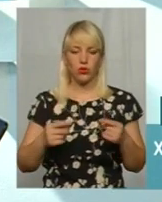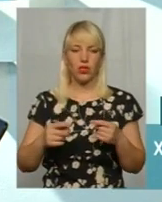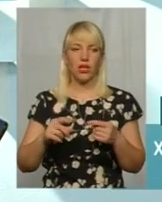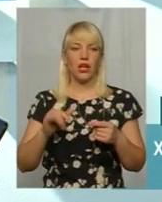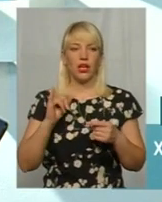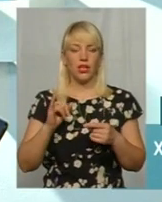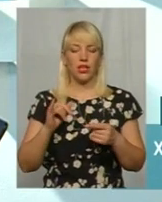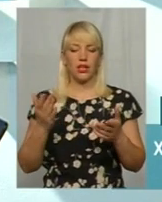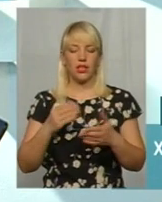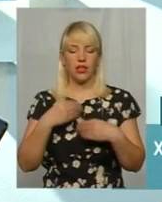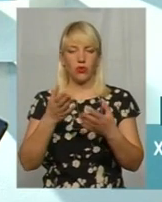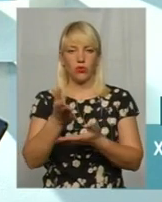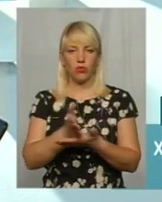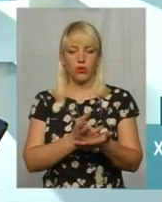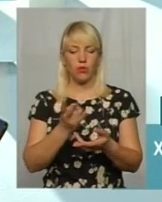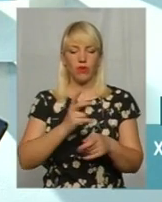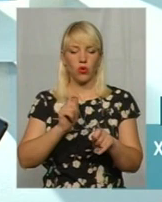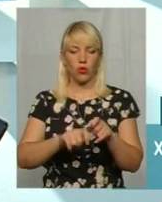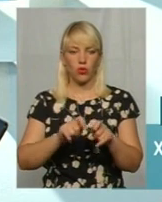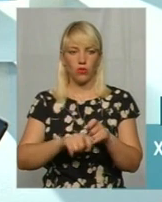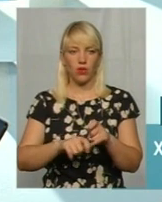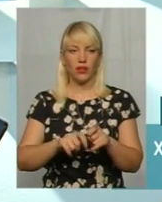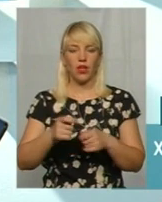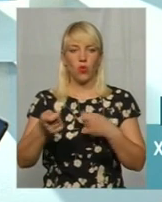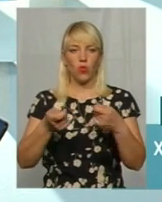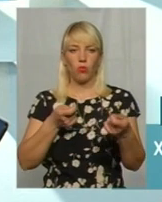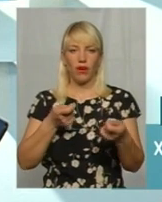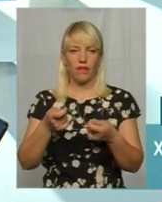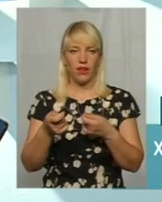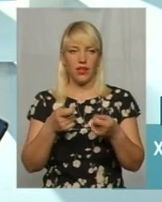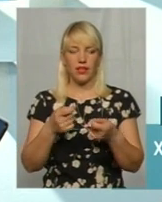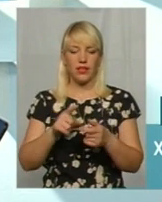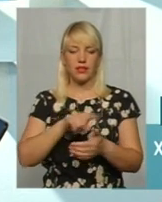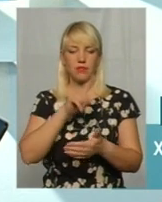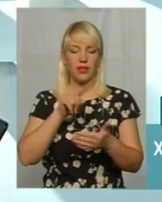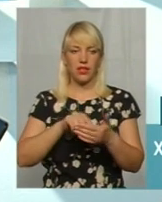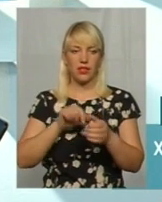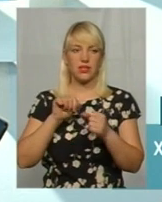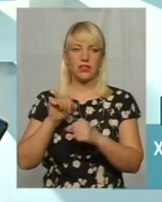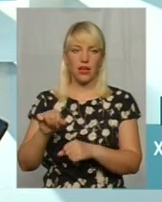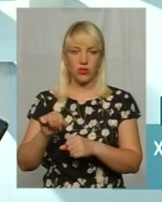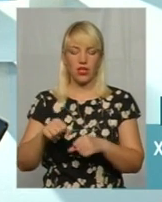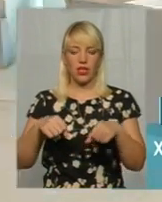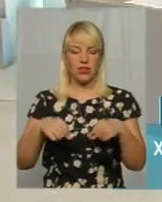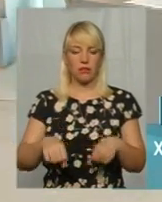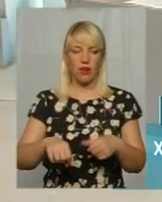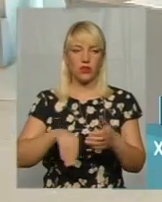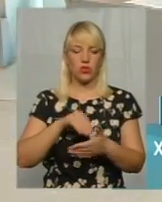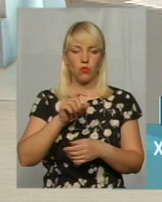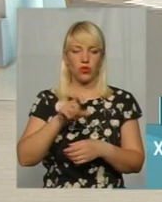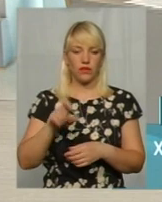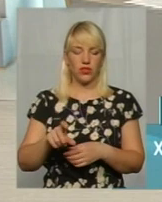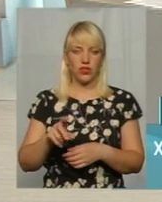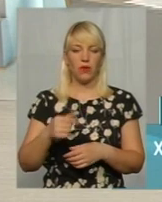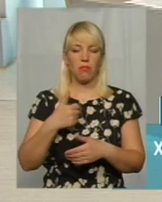споживачу, повинні контролювати Держпродспоживслужба в особі управління з питань захисту прав споживачів. Ми сьогодні намагалися отримати коментар, але, на